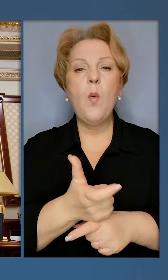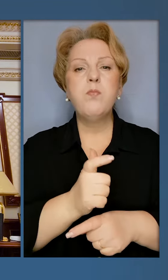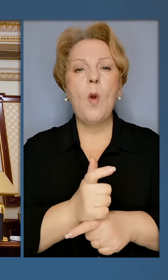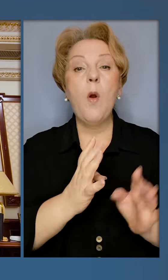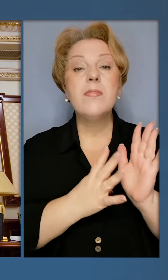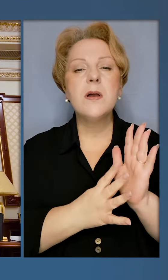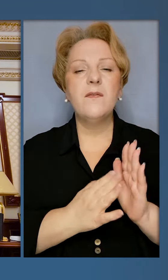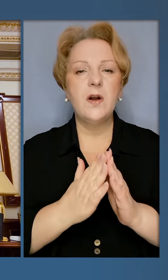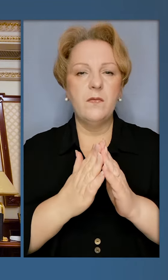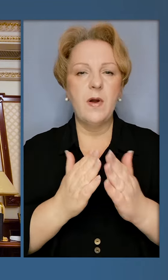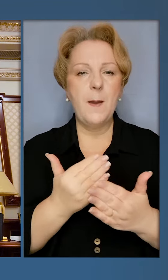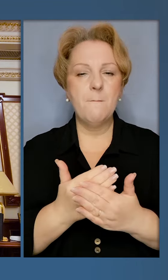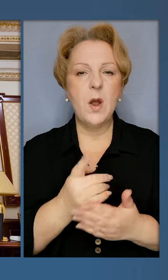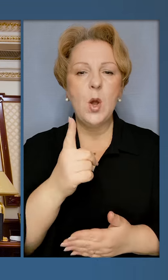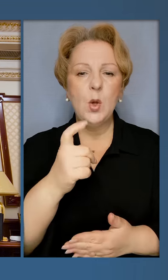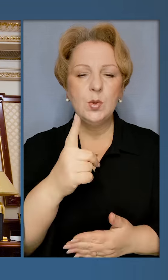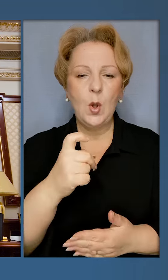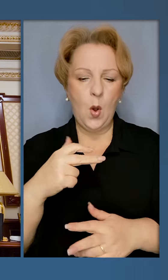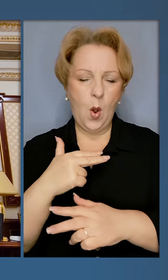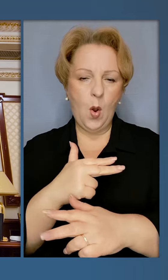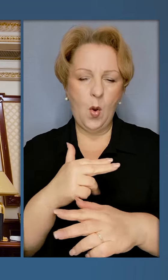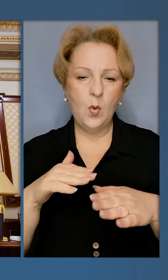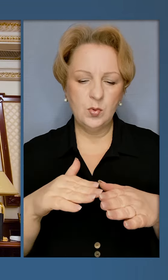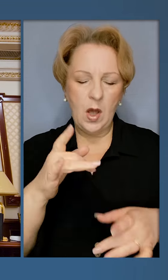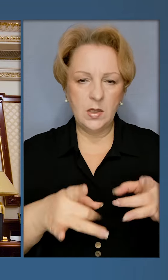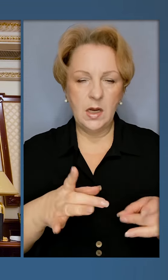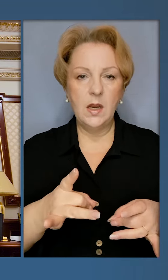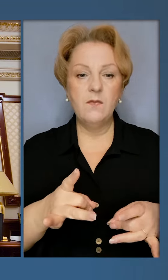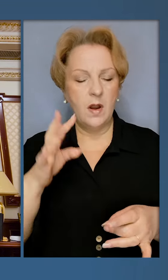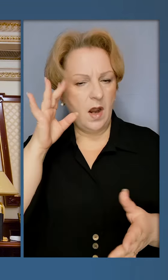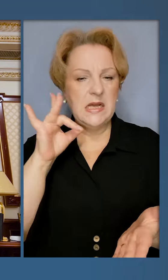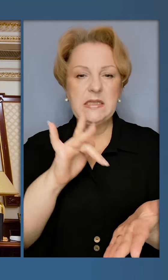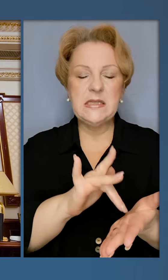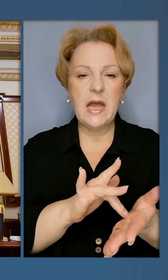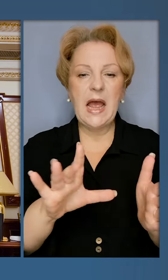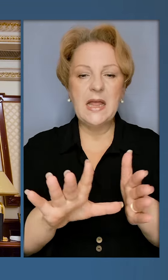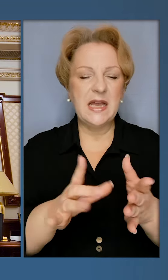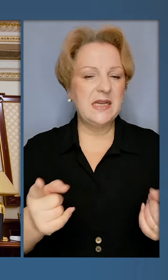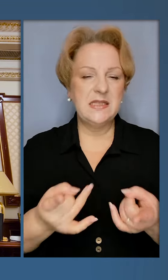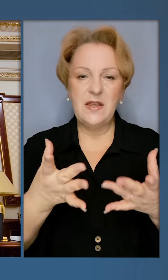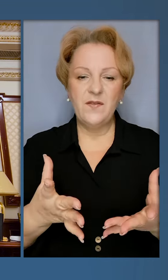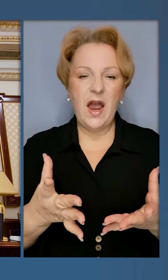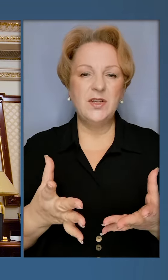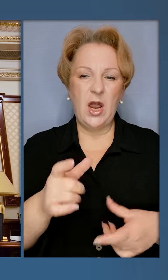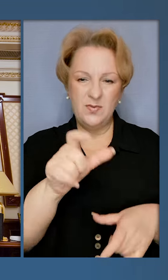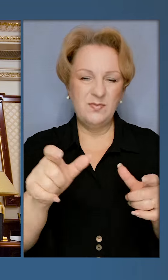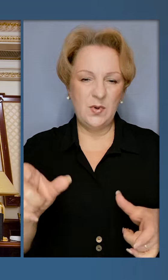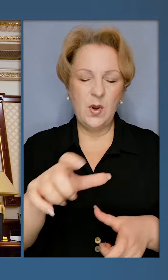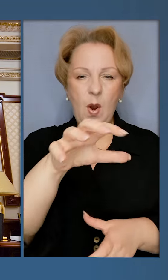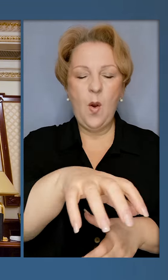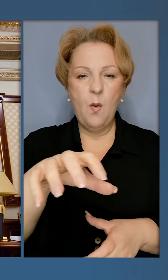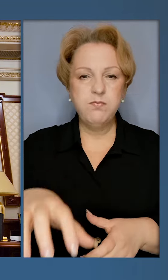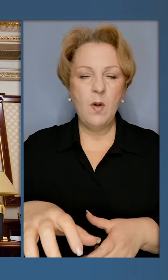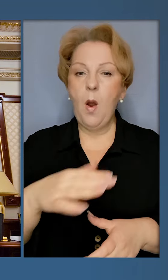ракет, майже 100 ударних дронів, ціль – енергетика, звичайні цивільні об'єкти. Багато було збиттів.